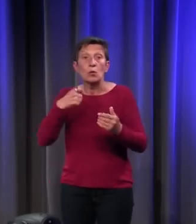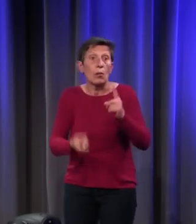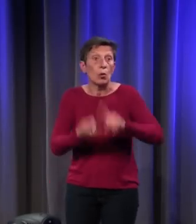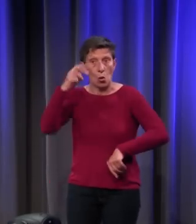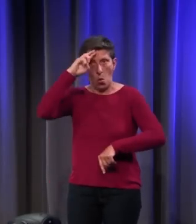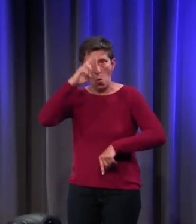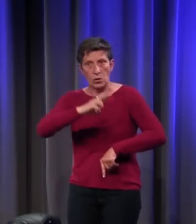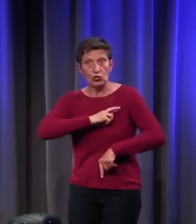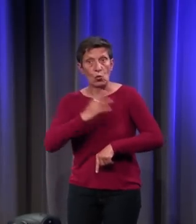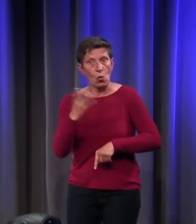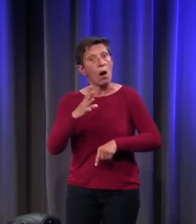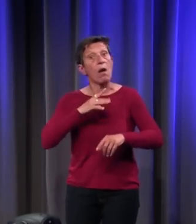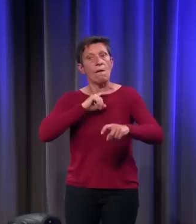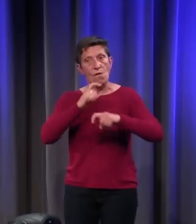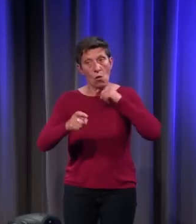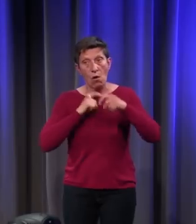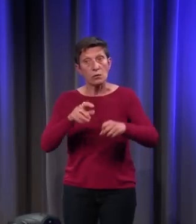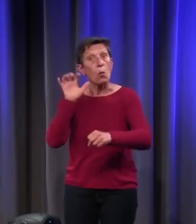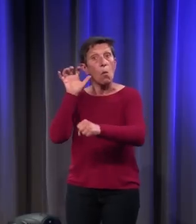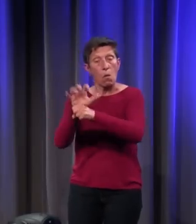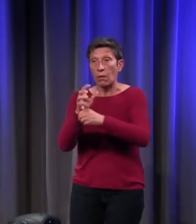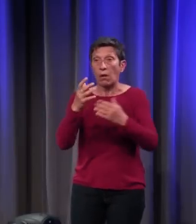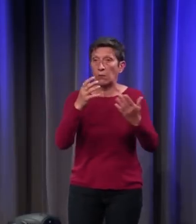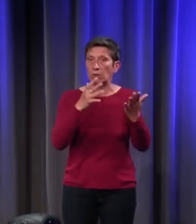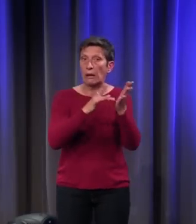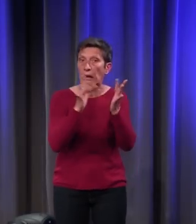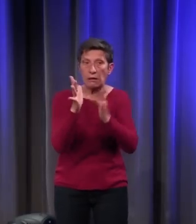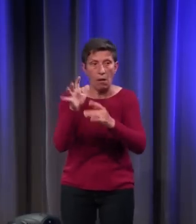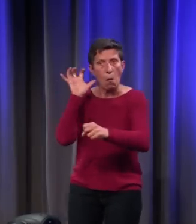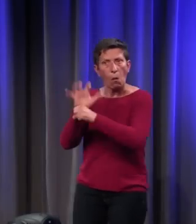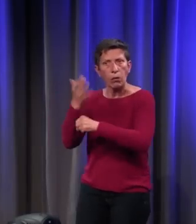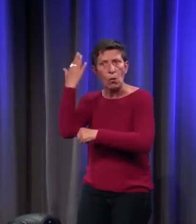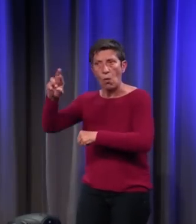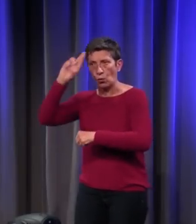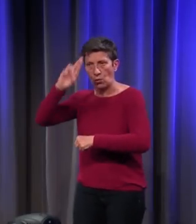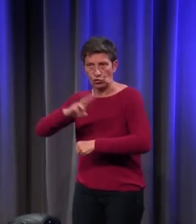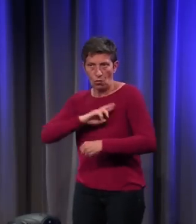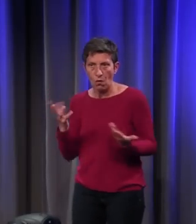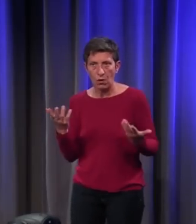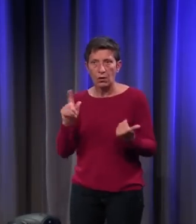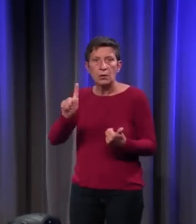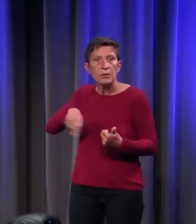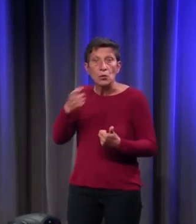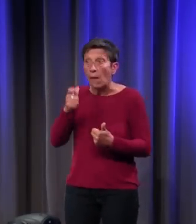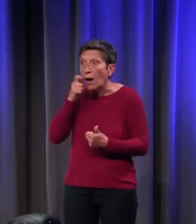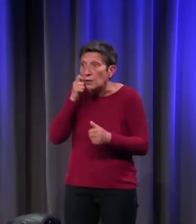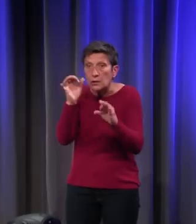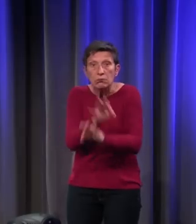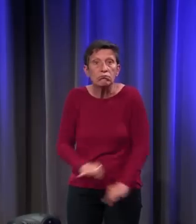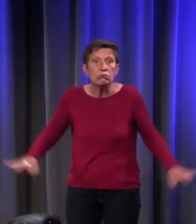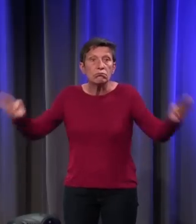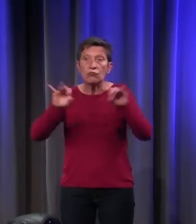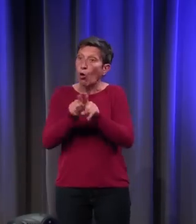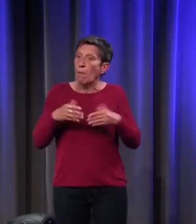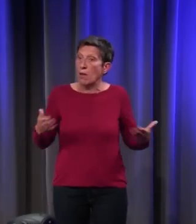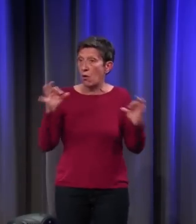Il y a des violences contre les chrétiens, contre les religions qui ne sont pas le christianisme, mais il'y pas de racisme au sens où nous l